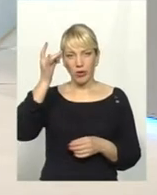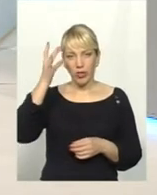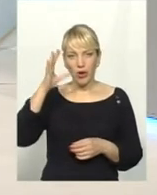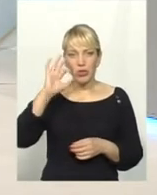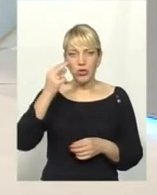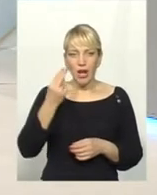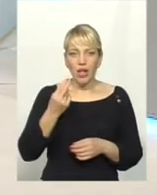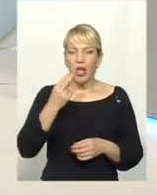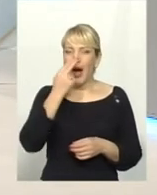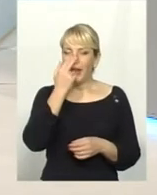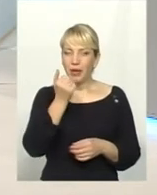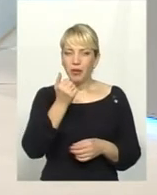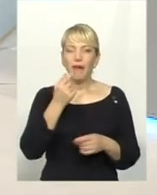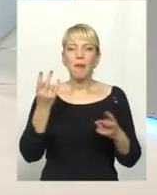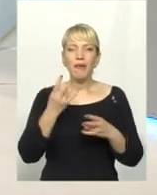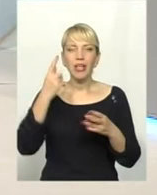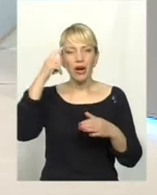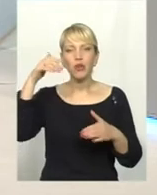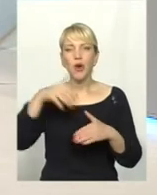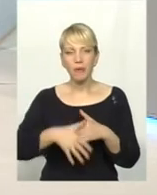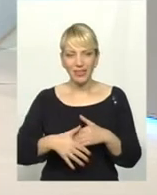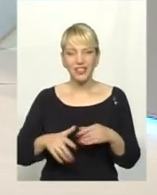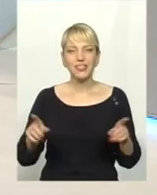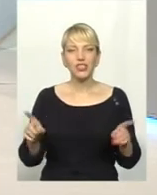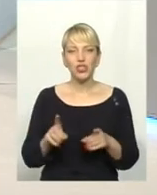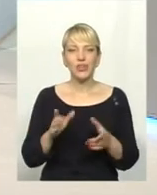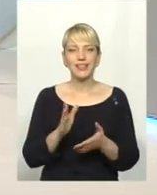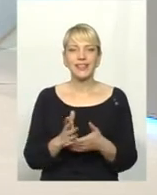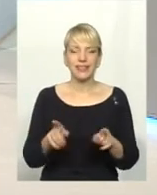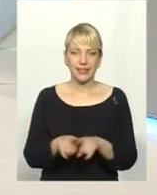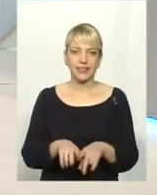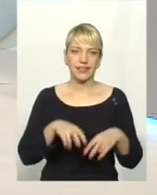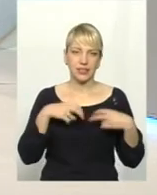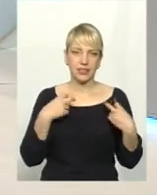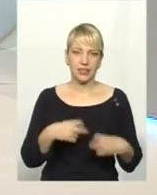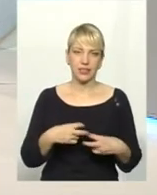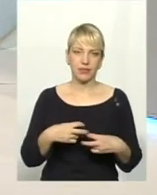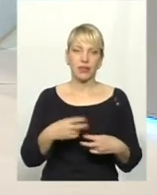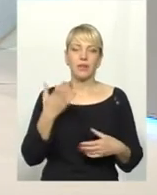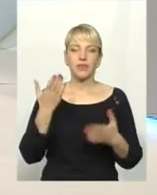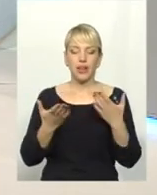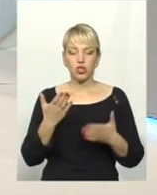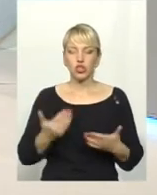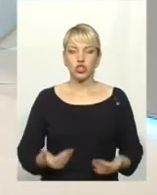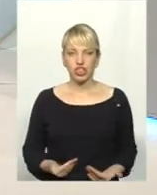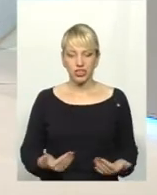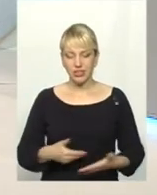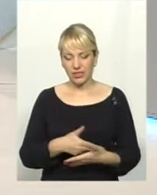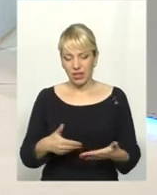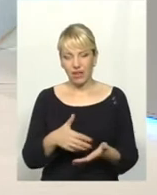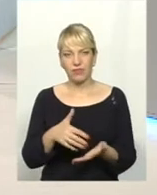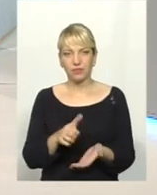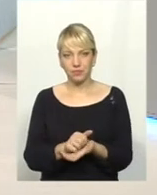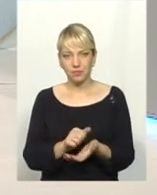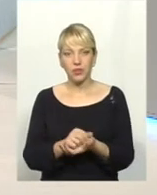адаптована, він має розуміти, що є такий ризик, він завести цим життям. І треба перевірятися, тому, що